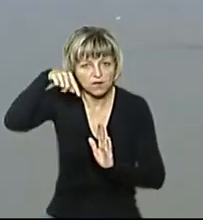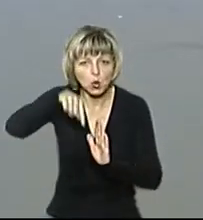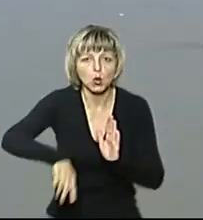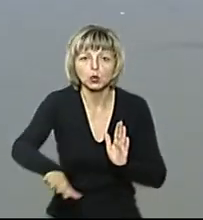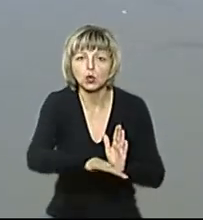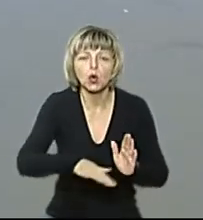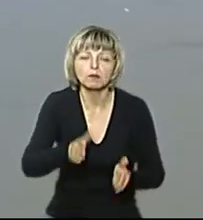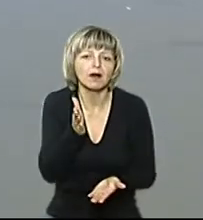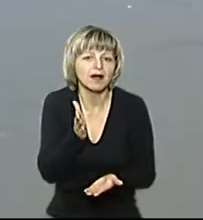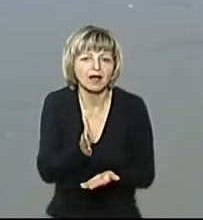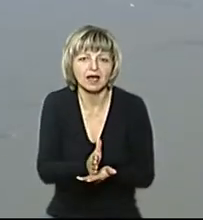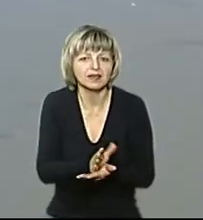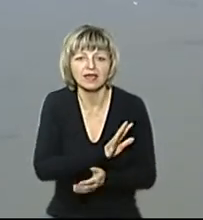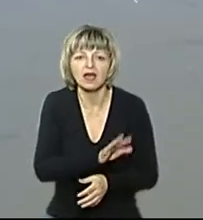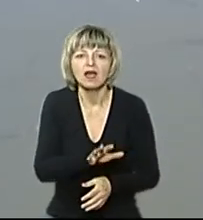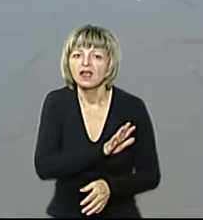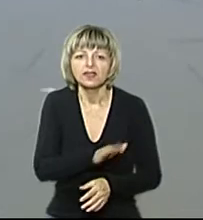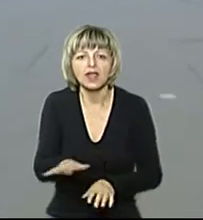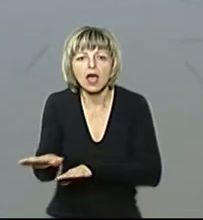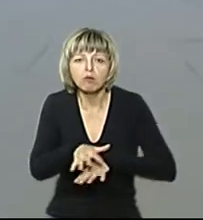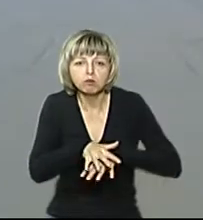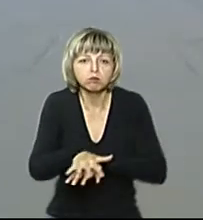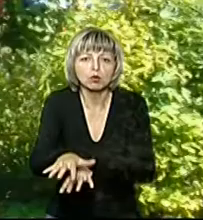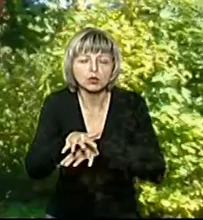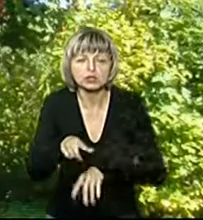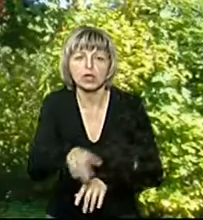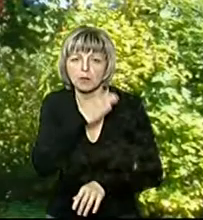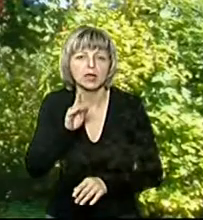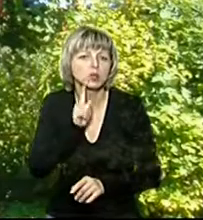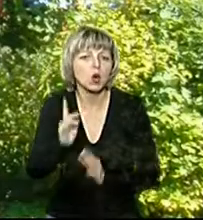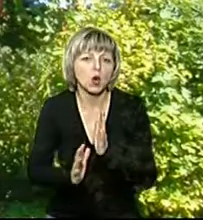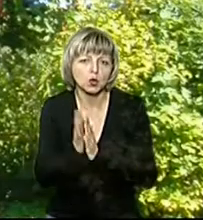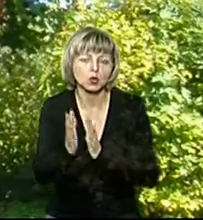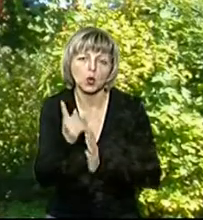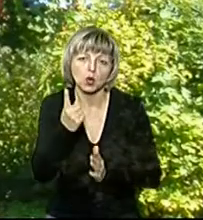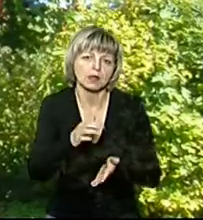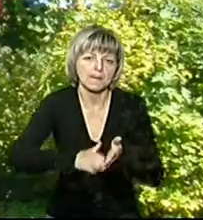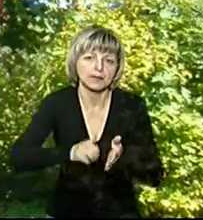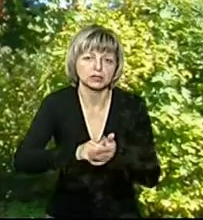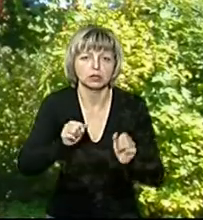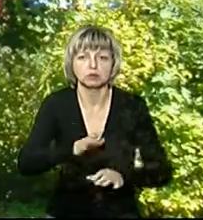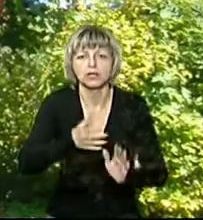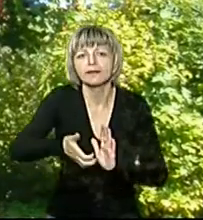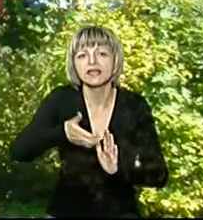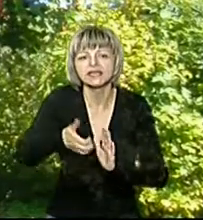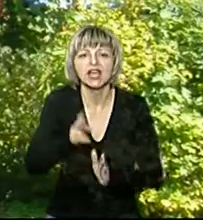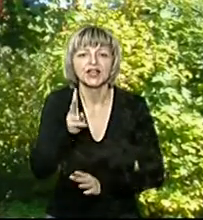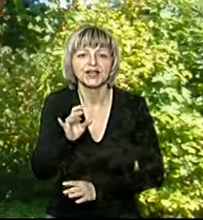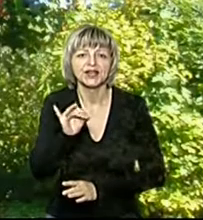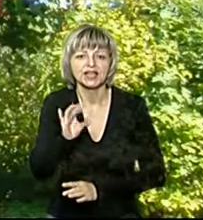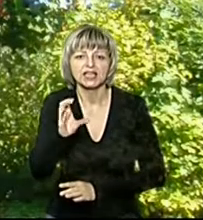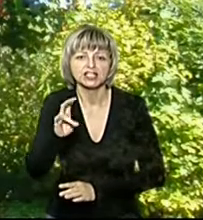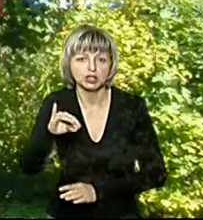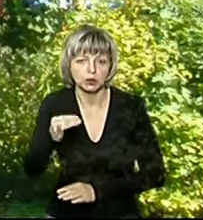вона є непротічна, покрита рослинністю. Одна з причин може бути – це просто нестача кисню в